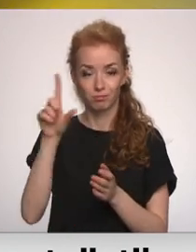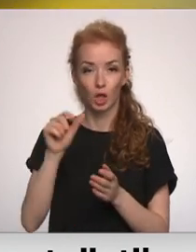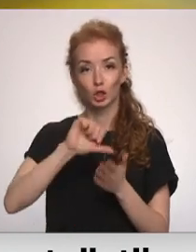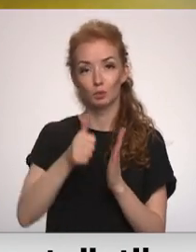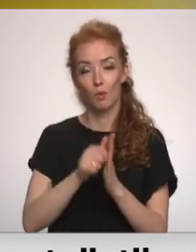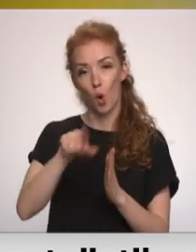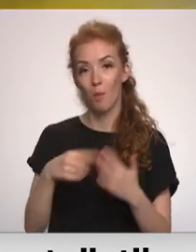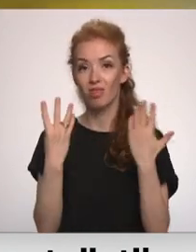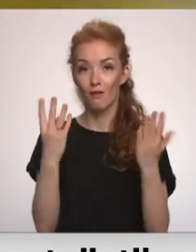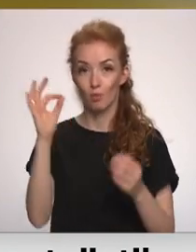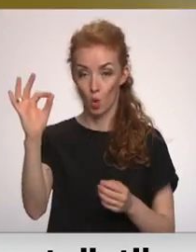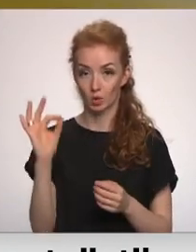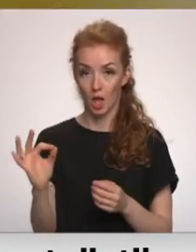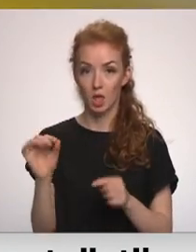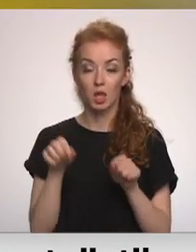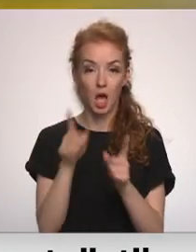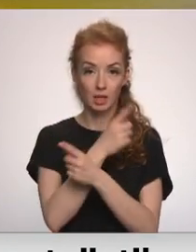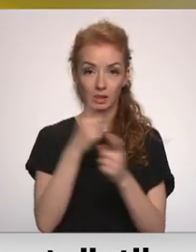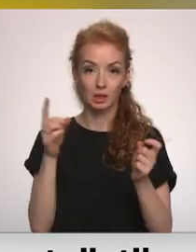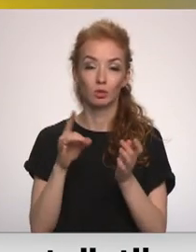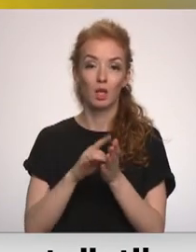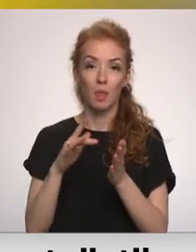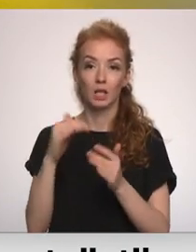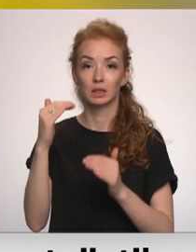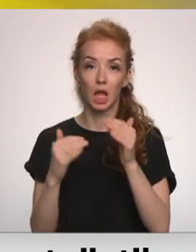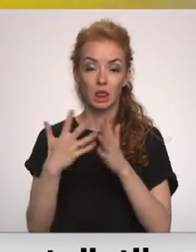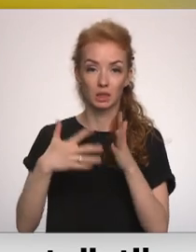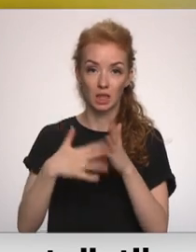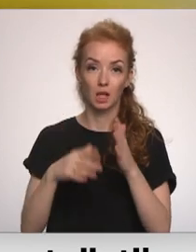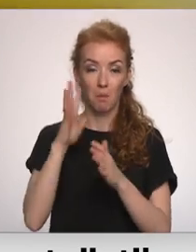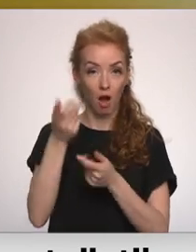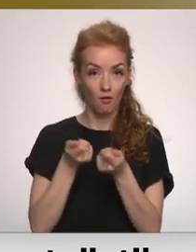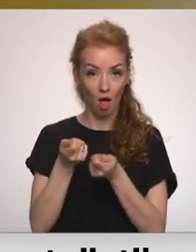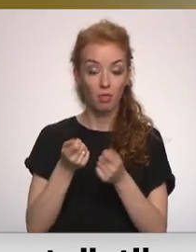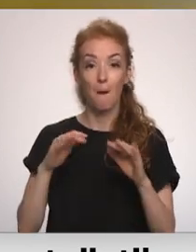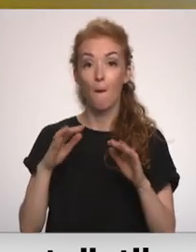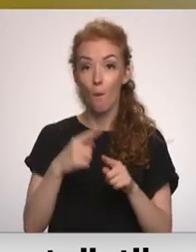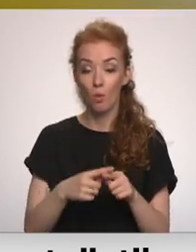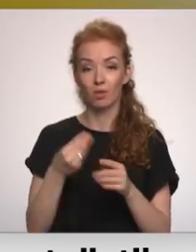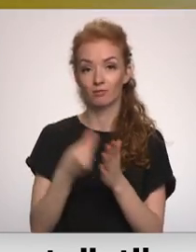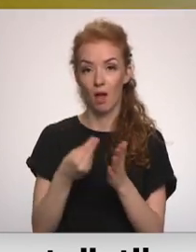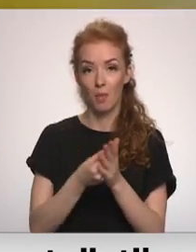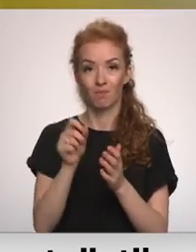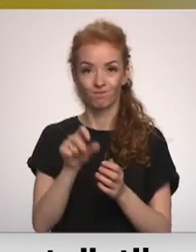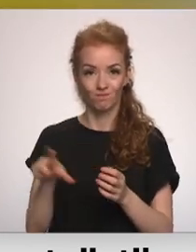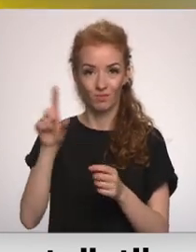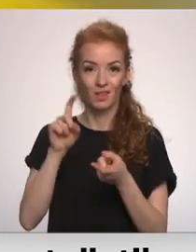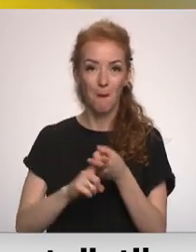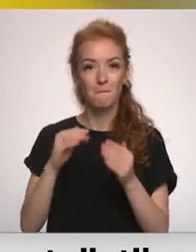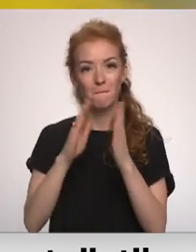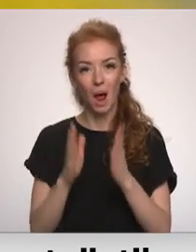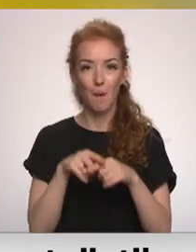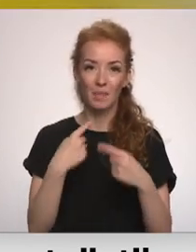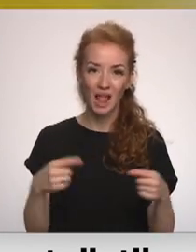,9%. Tā liecina centrālas statistikas pārvēldes dati. Turglāt cenu kāpumus ar mājokli saistītām precēm un